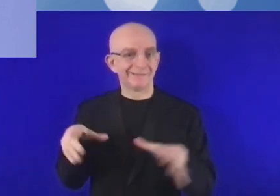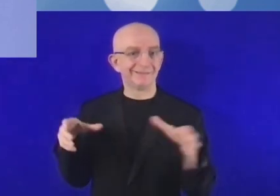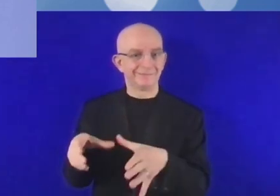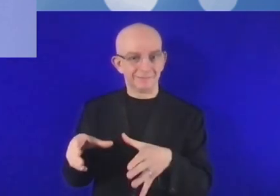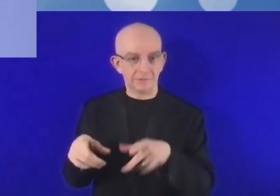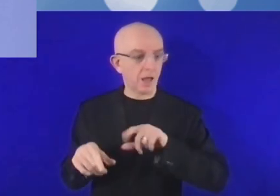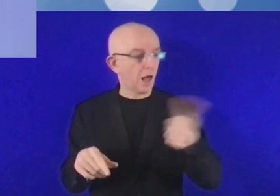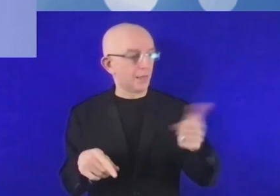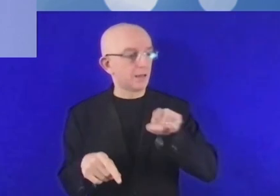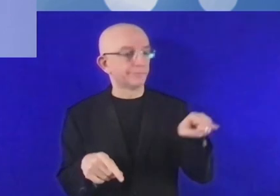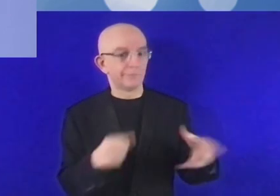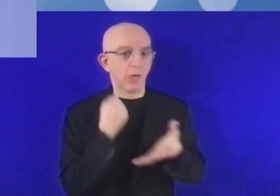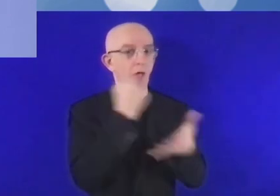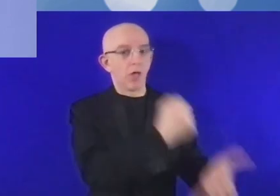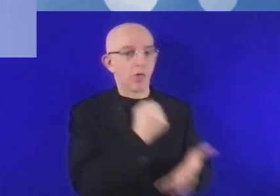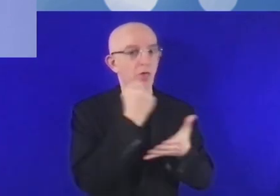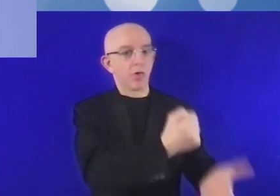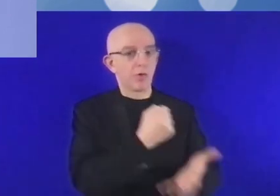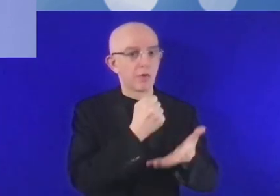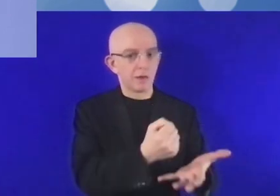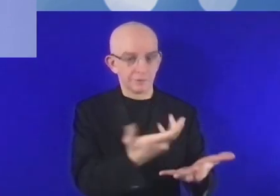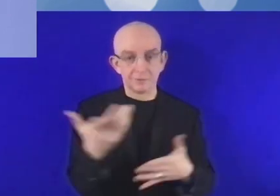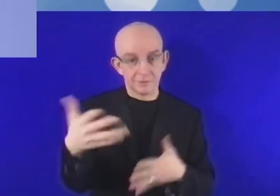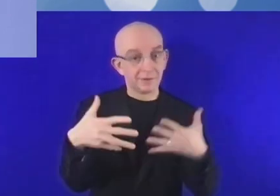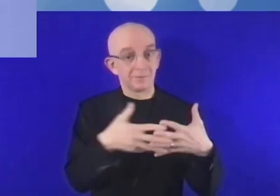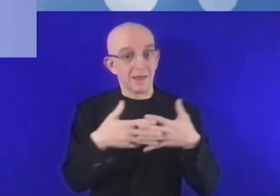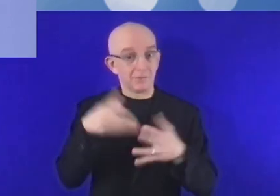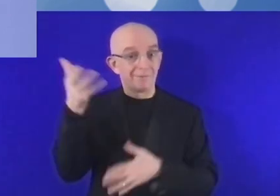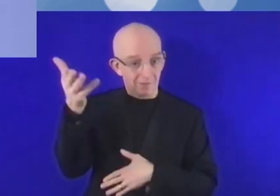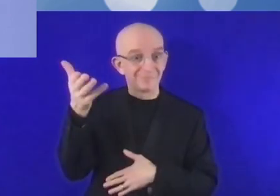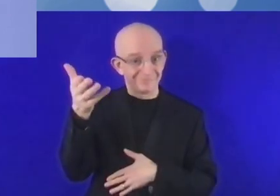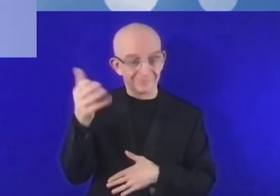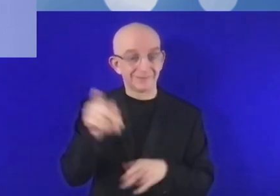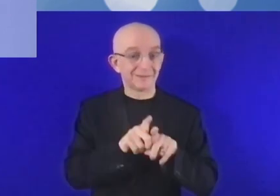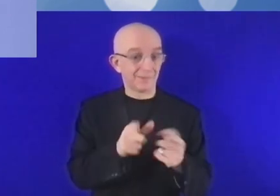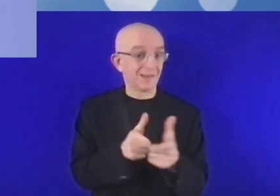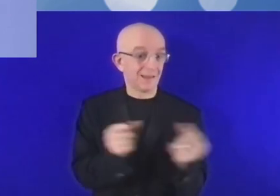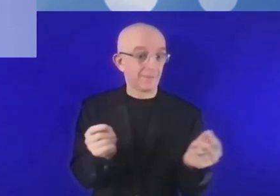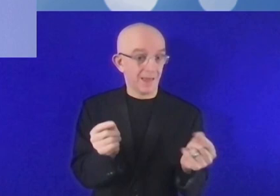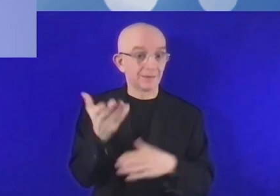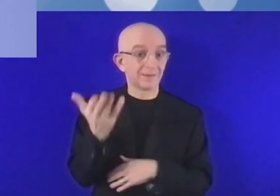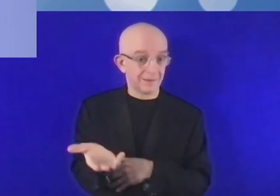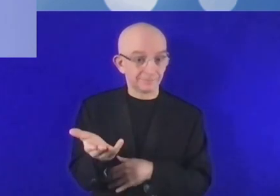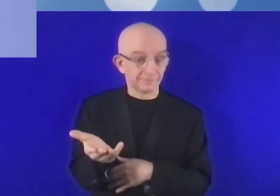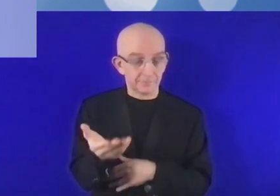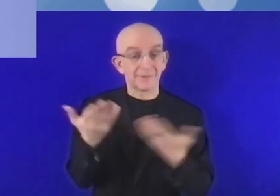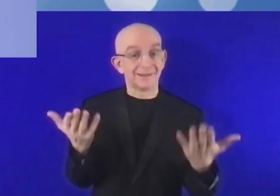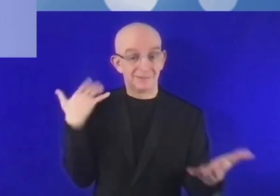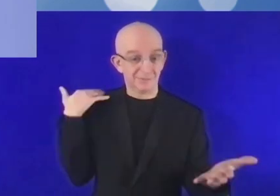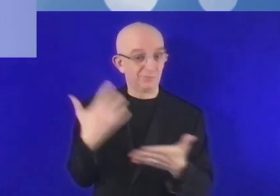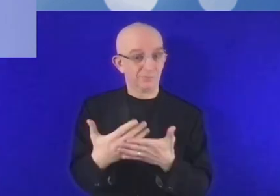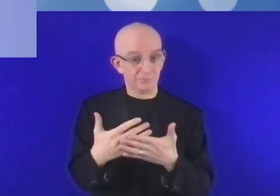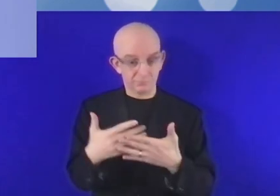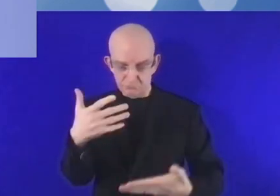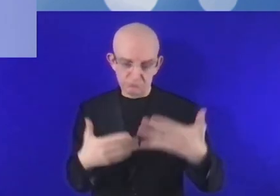de développement et en même temps, la transformation numérique, elle demande des investissements. La numérisation est gourmande en investissements. Le